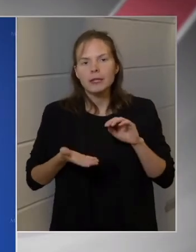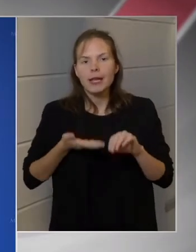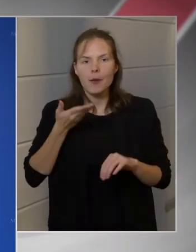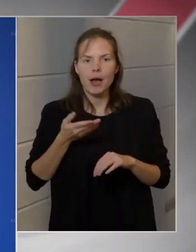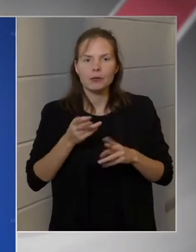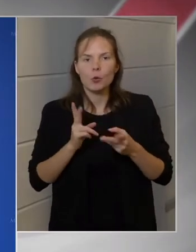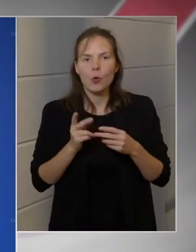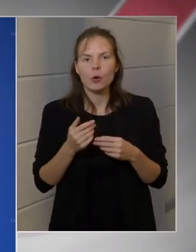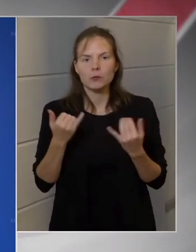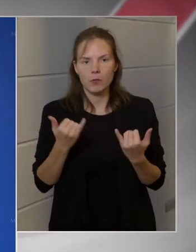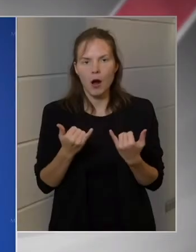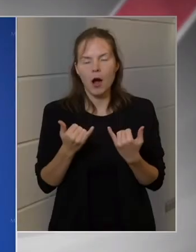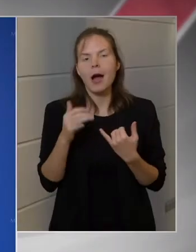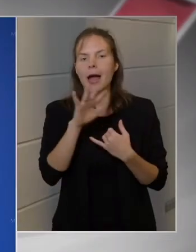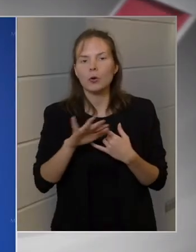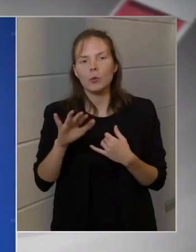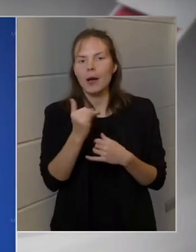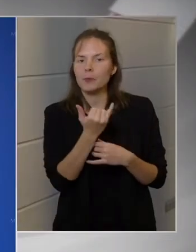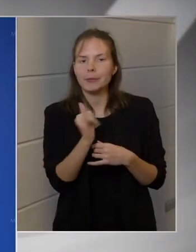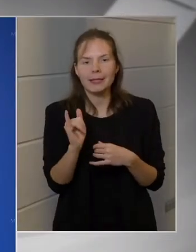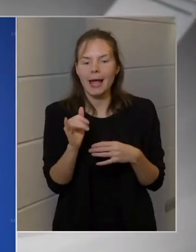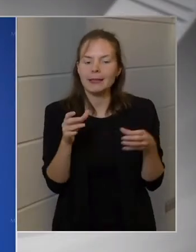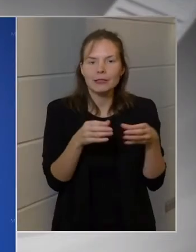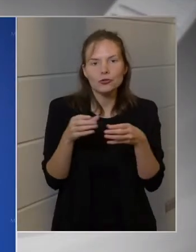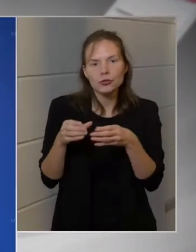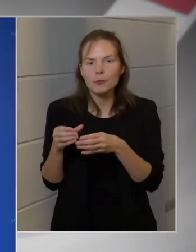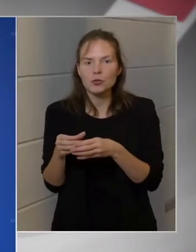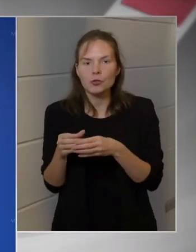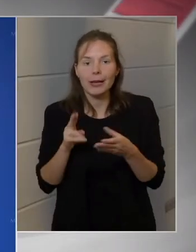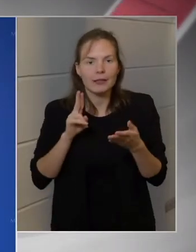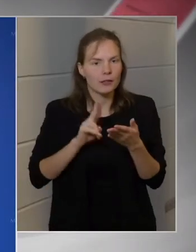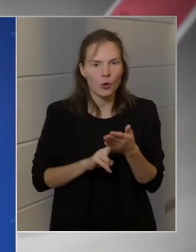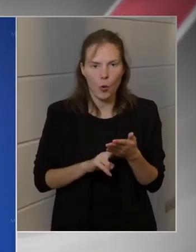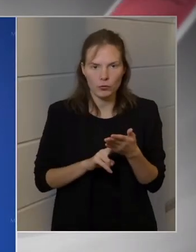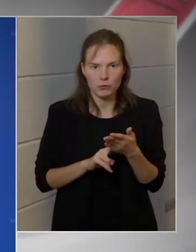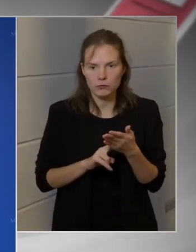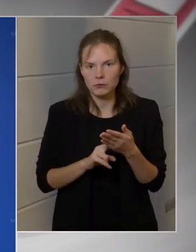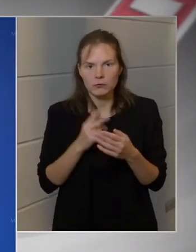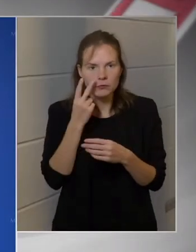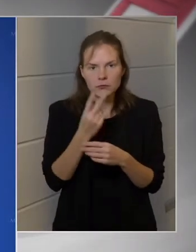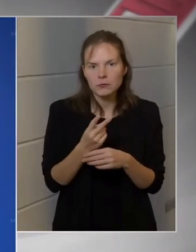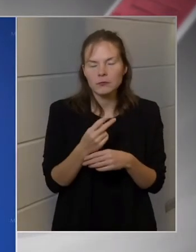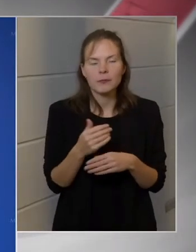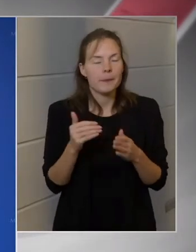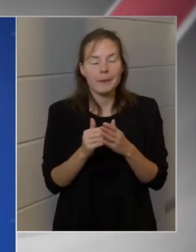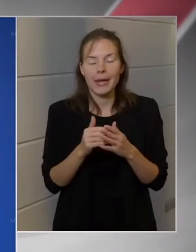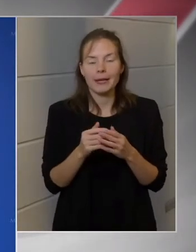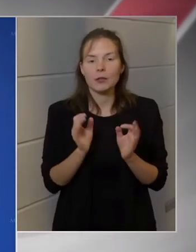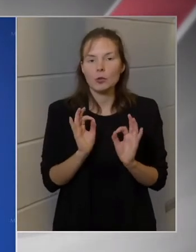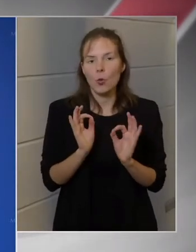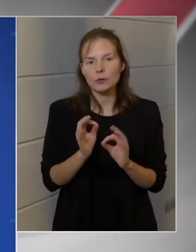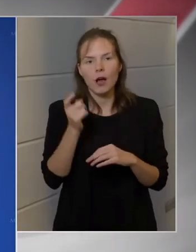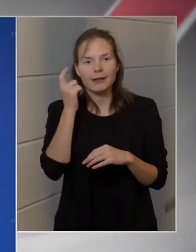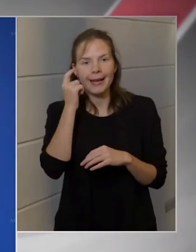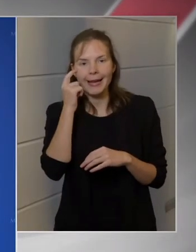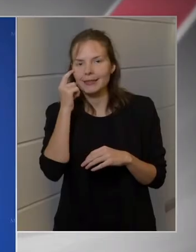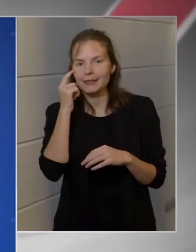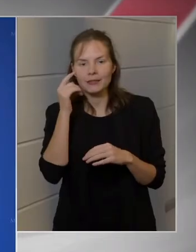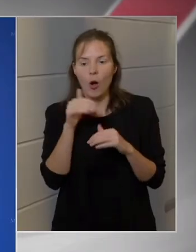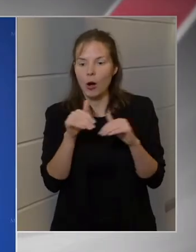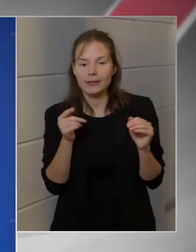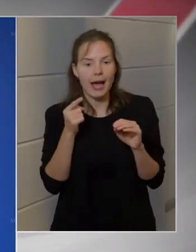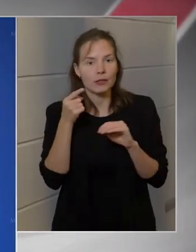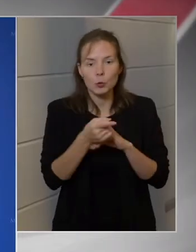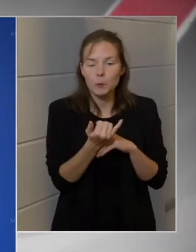ma minden kisebbség jogaira, még akár a józanész határán túl is igyekeznek figyelni,